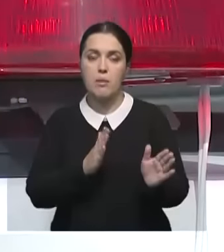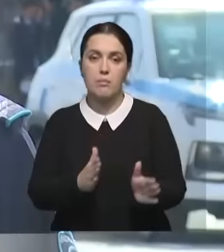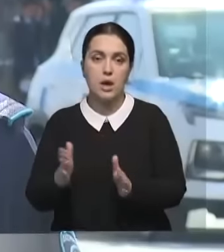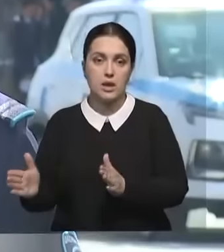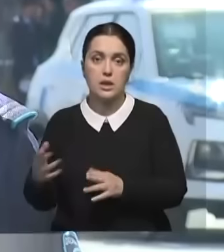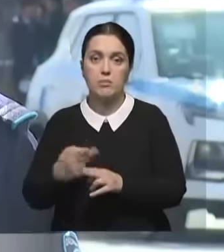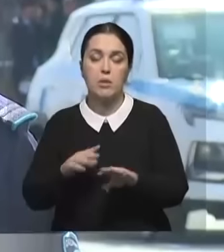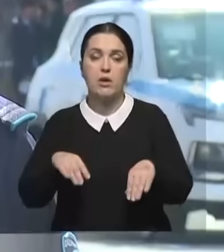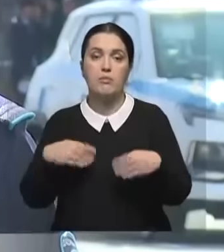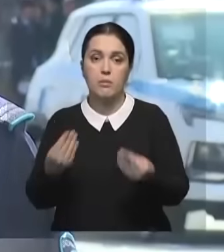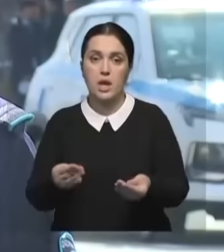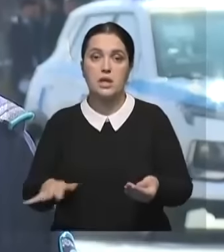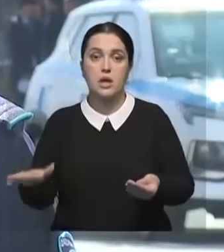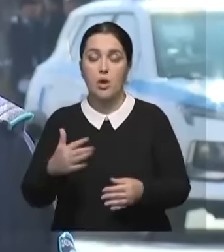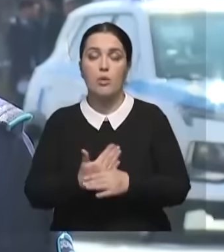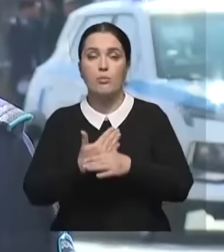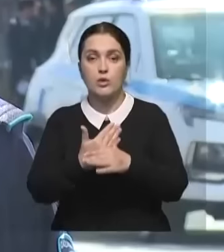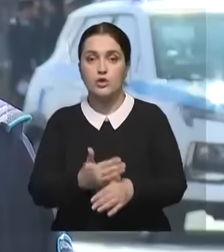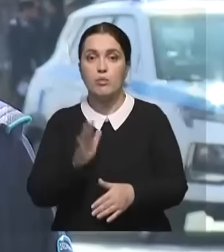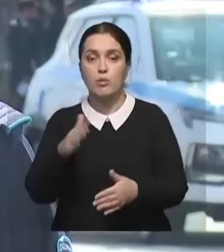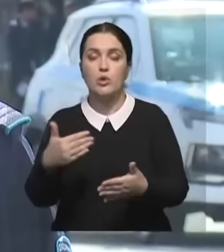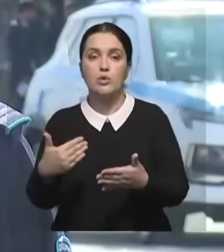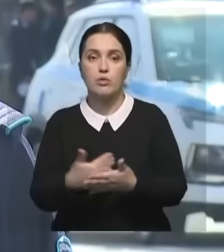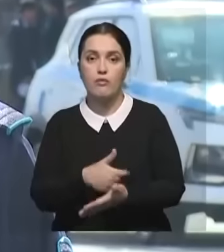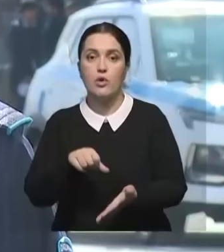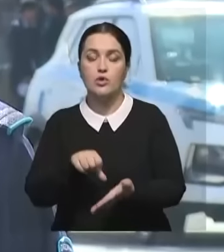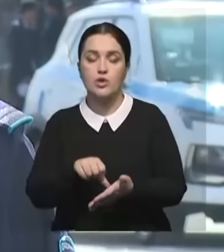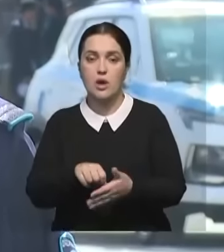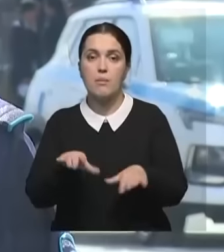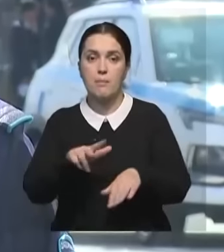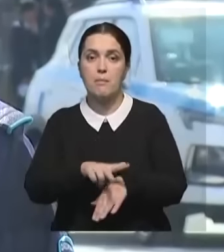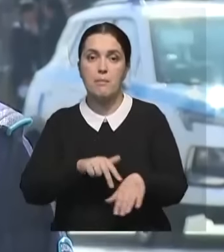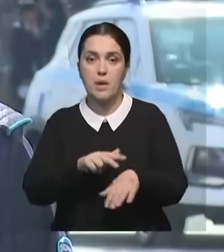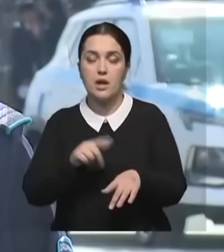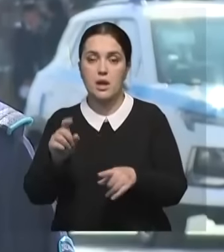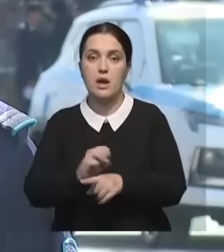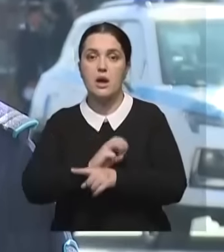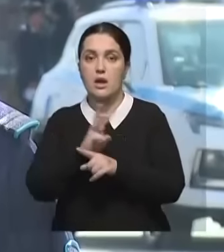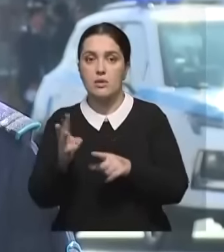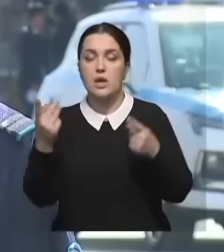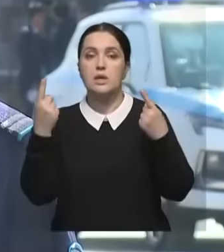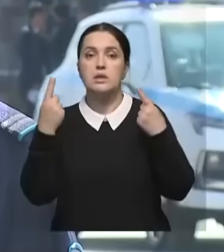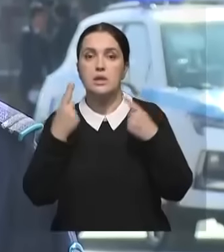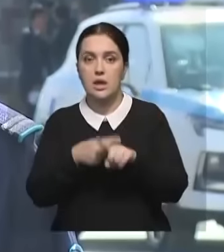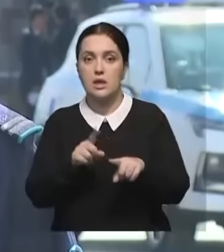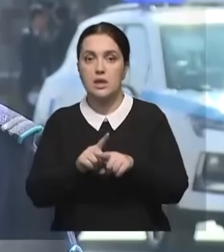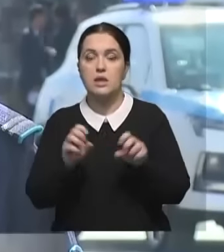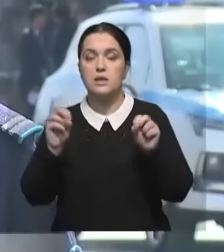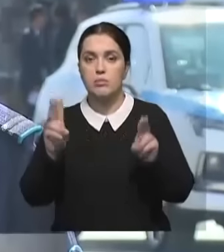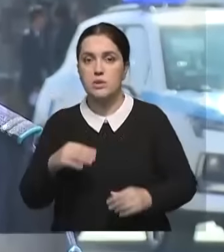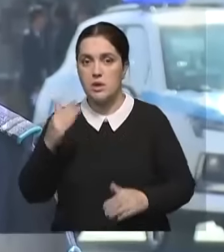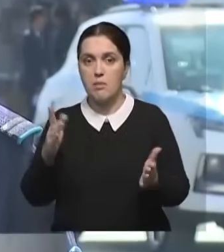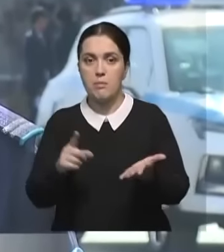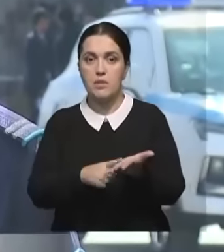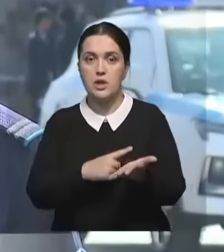веренной территории. Под спорьем станет новый участковый пункт полиции. Он оснащен всей необходимой техникой. Есть специальные планшеты